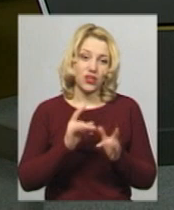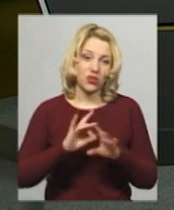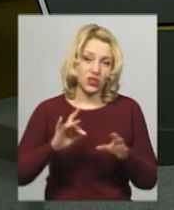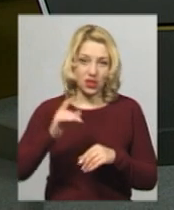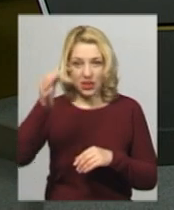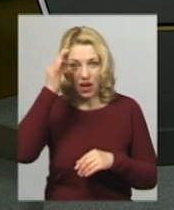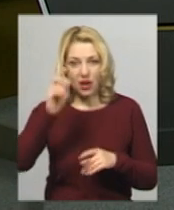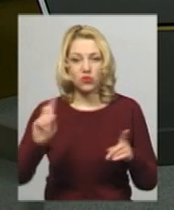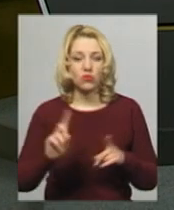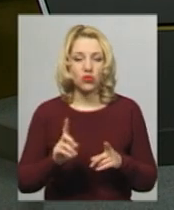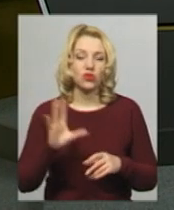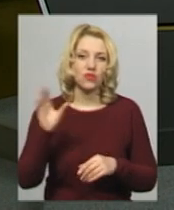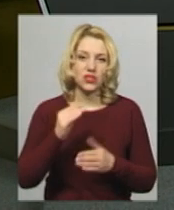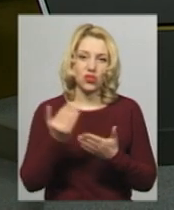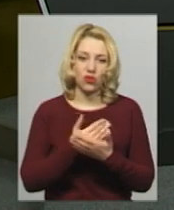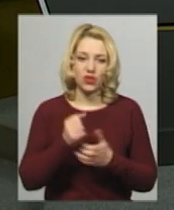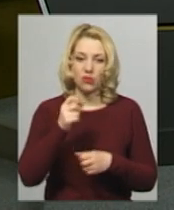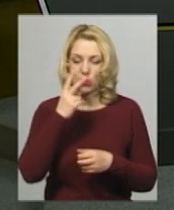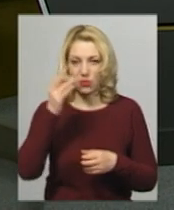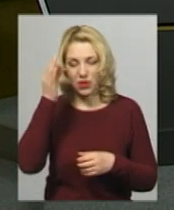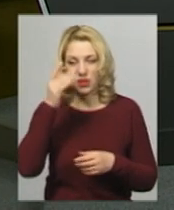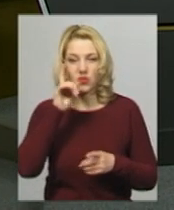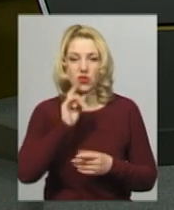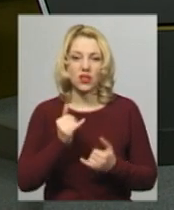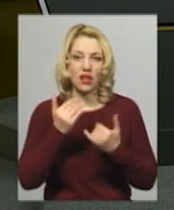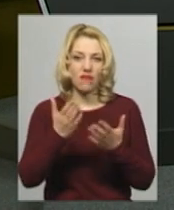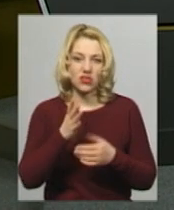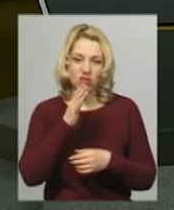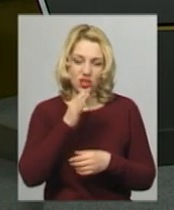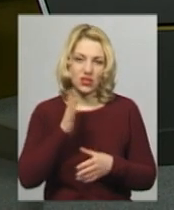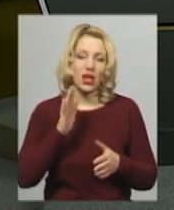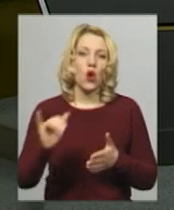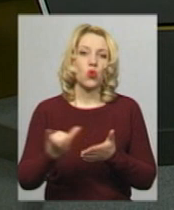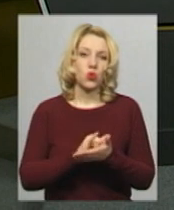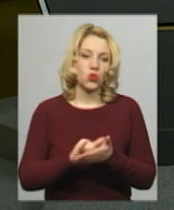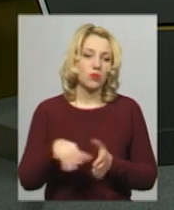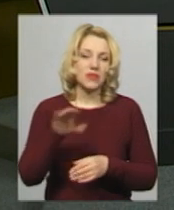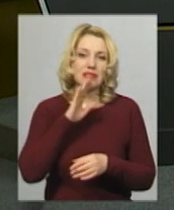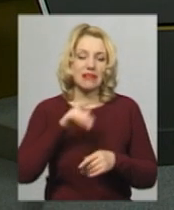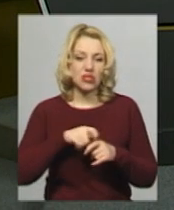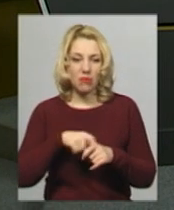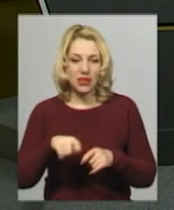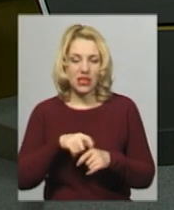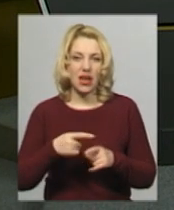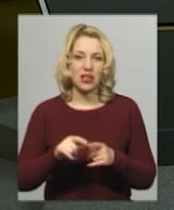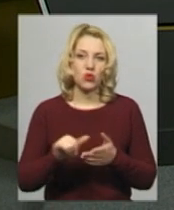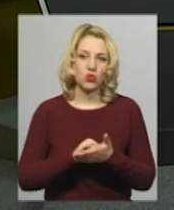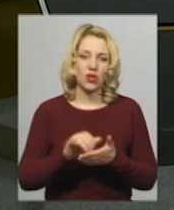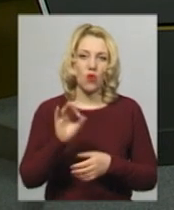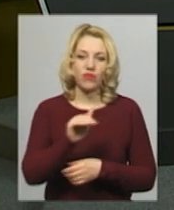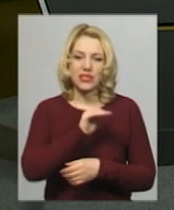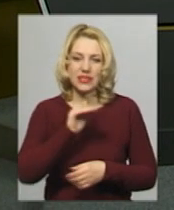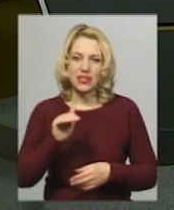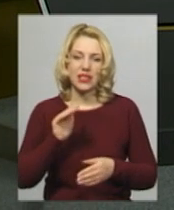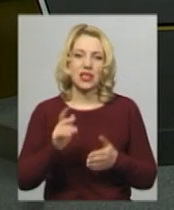всі наші випуски новин ви можете переглядати в зручний для вас час в мережі YouTube. А всі наші матеріали в мережі YouTube на нашій офіційній